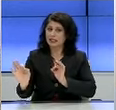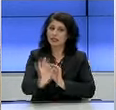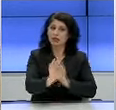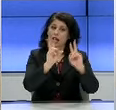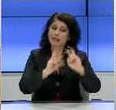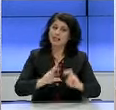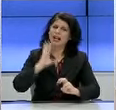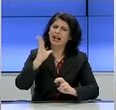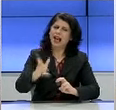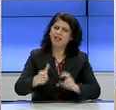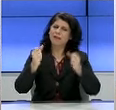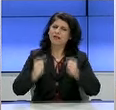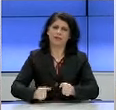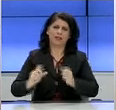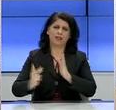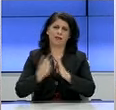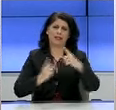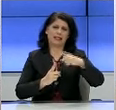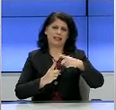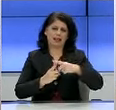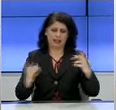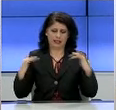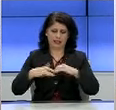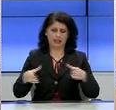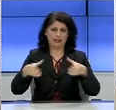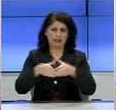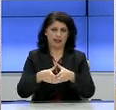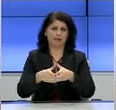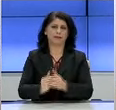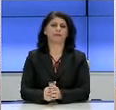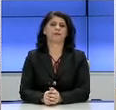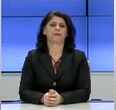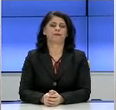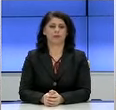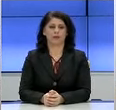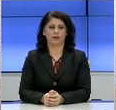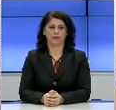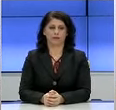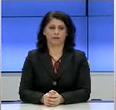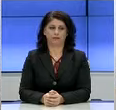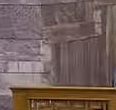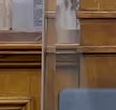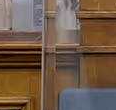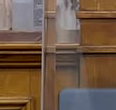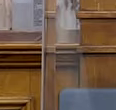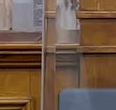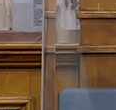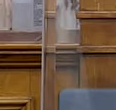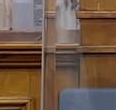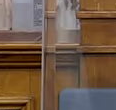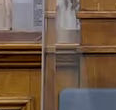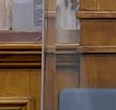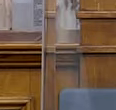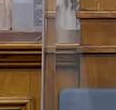σε καθημερινή βάση, σε διπλές τεχνικές συσκέψεις. Όπως π.χ. ο μέσος όρος αύξης των κρουσμάτων, το Growth